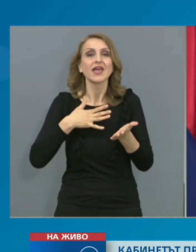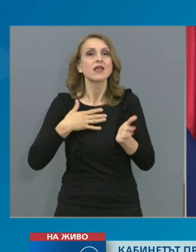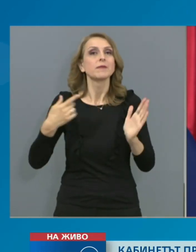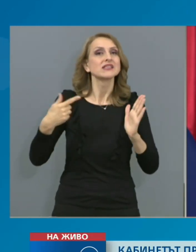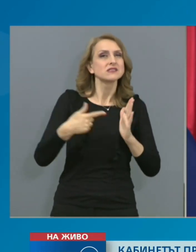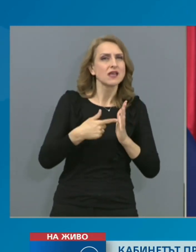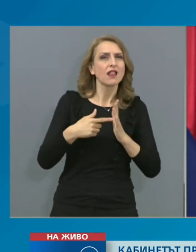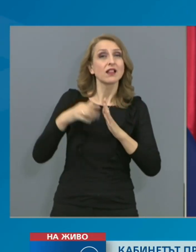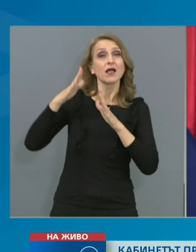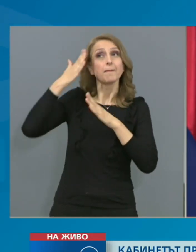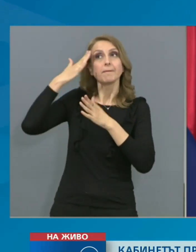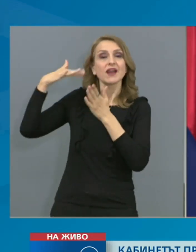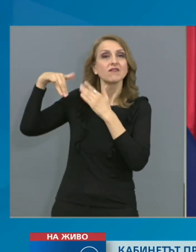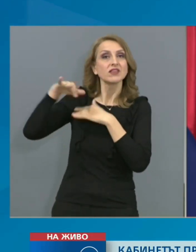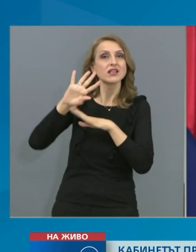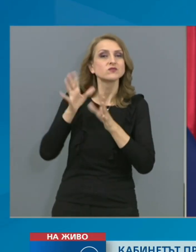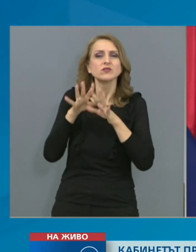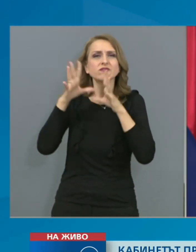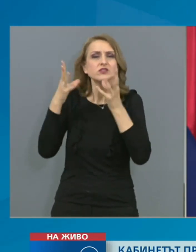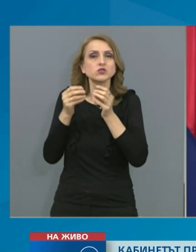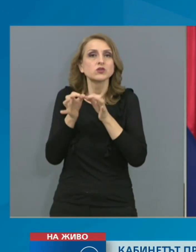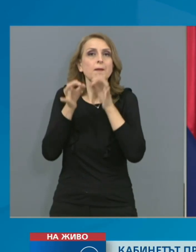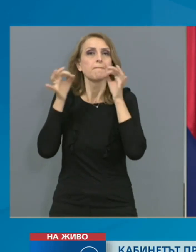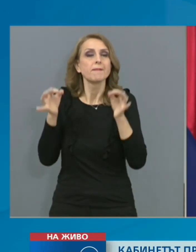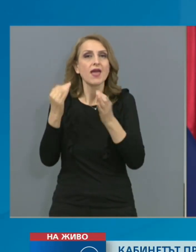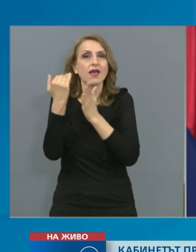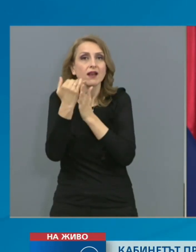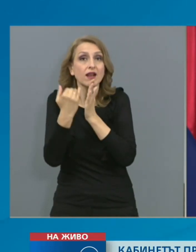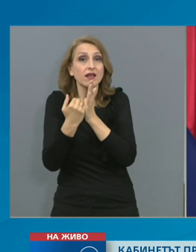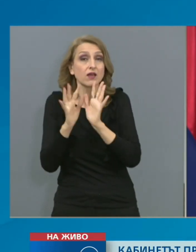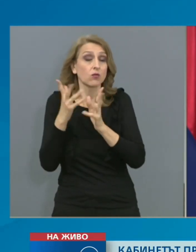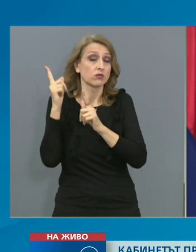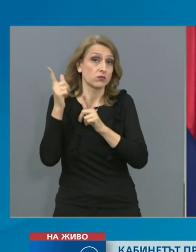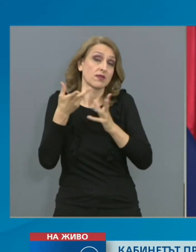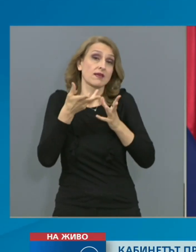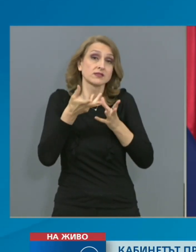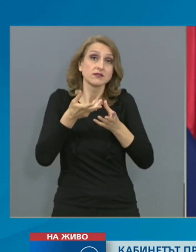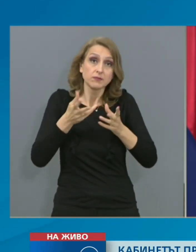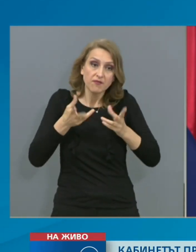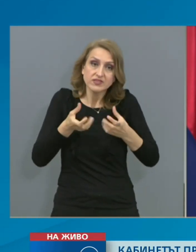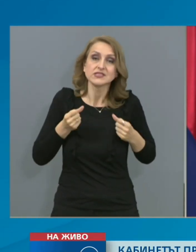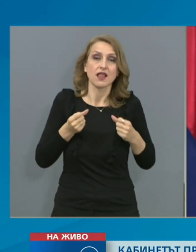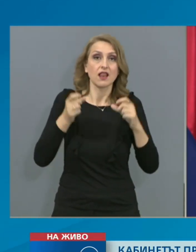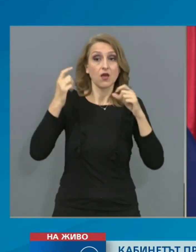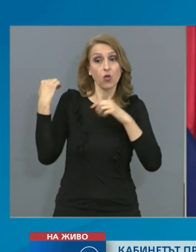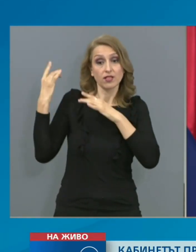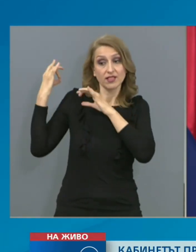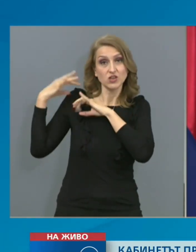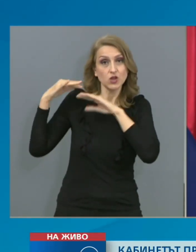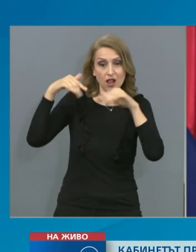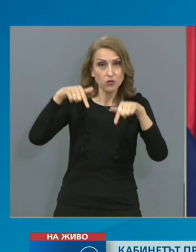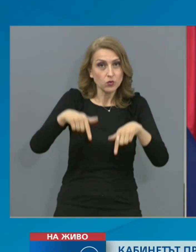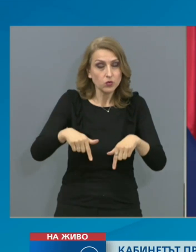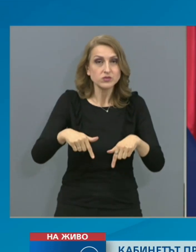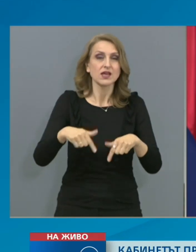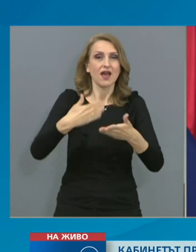правителството, заедно с Българския парламент, предприят началото на пандемията. Да продължат да действат и след